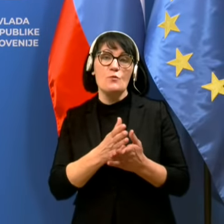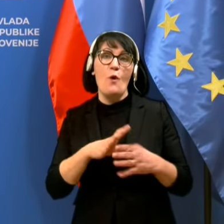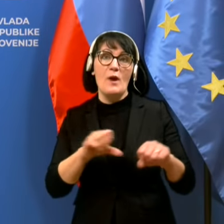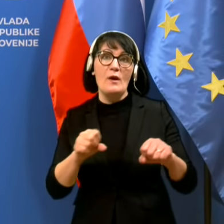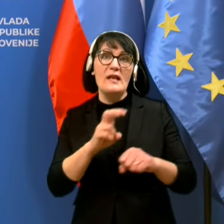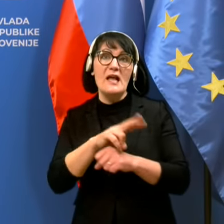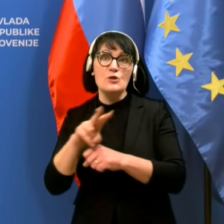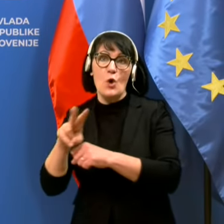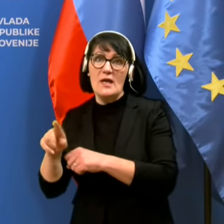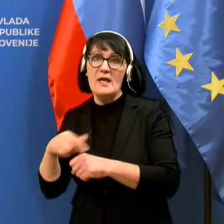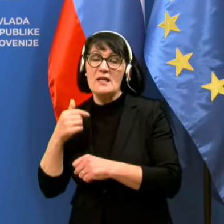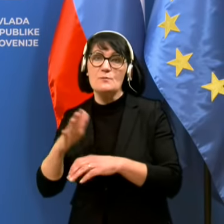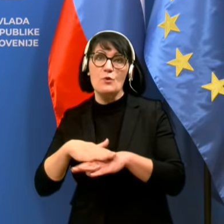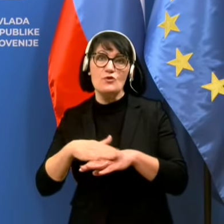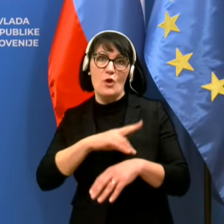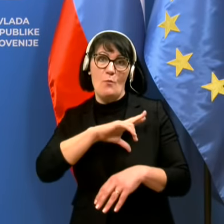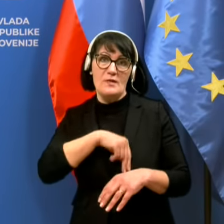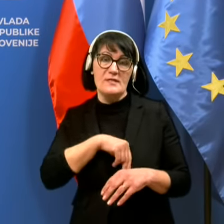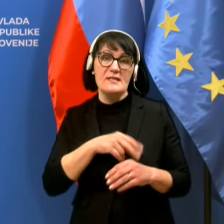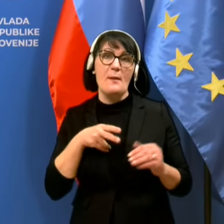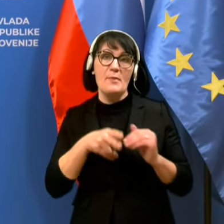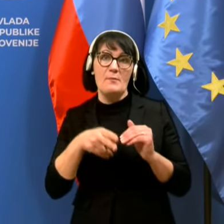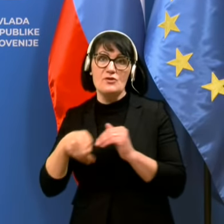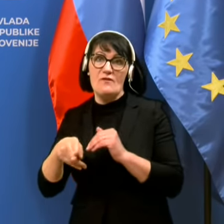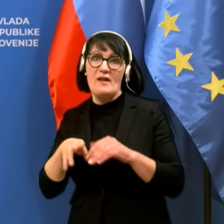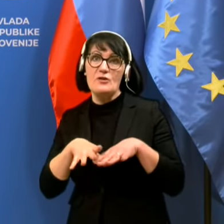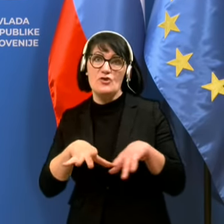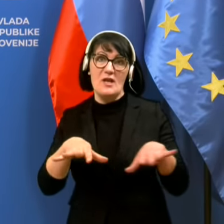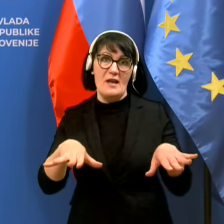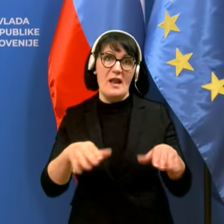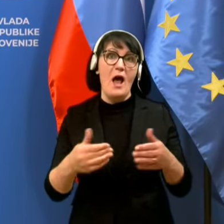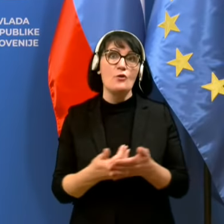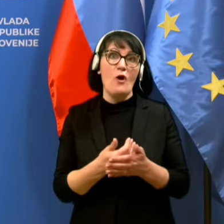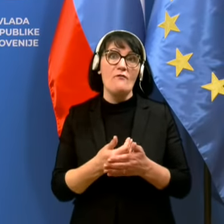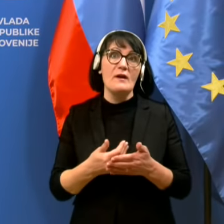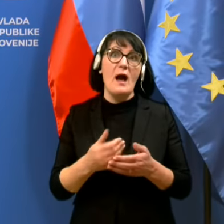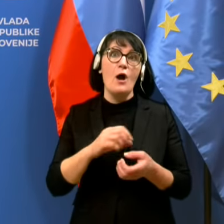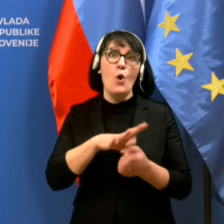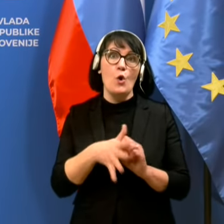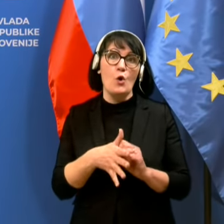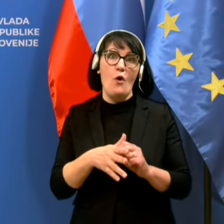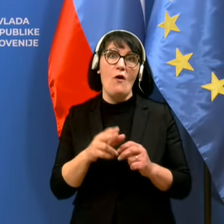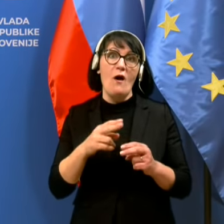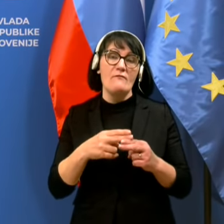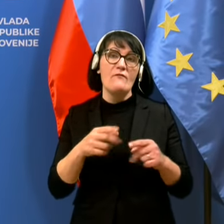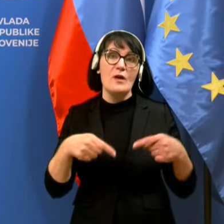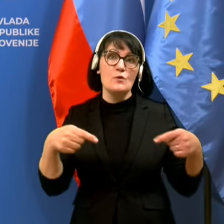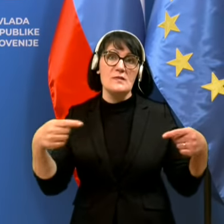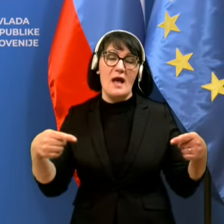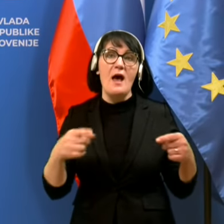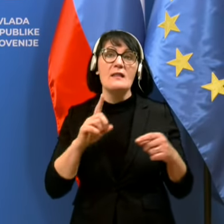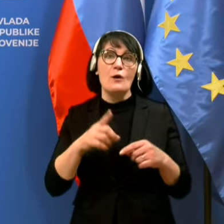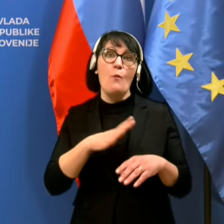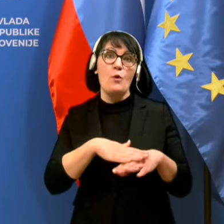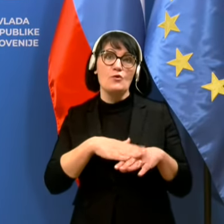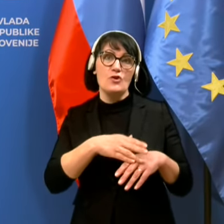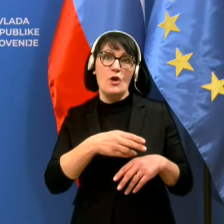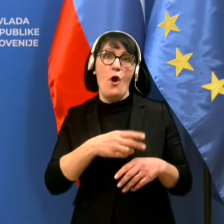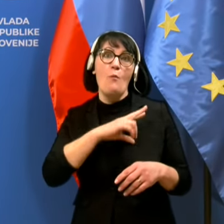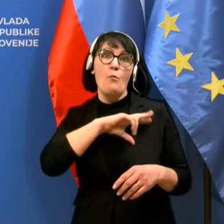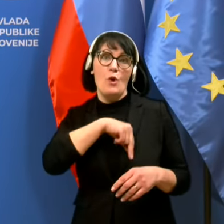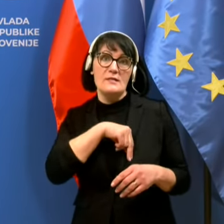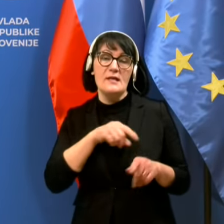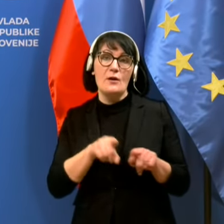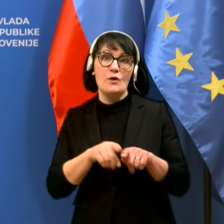sporočilom policije o ukrepih za preprečevanje širjanja novega koronavirusa. Tako poročilo policije, kot tudi